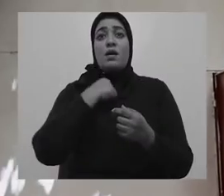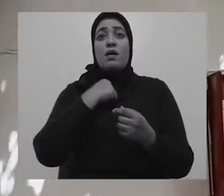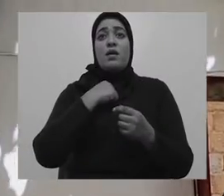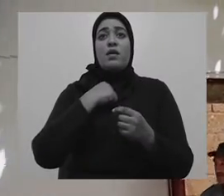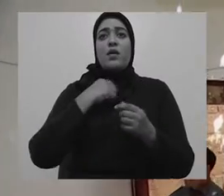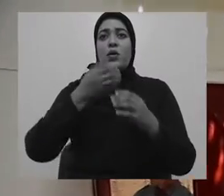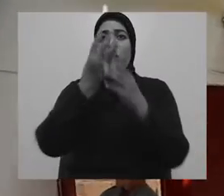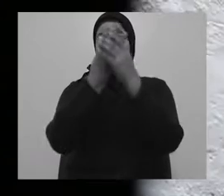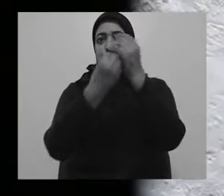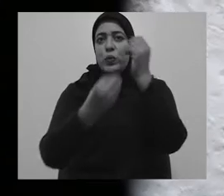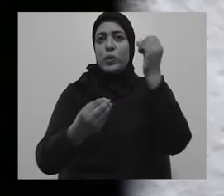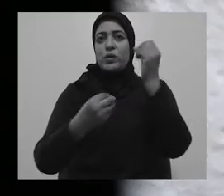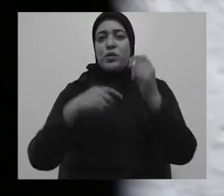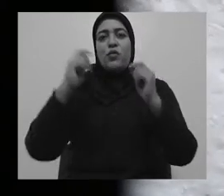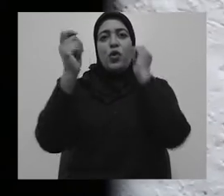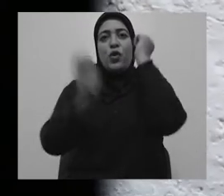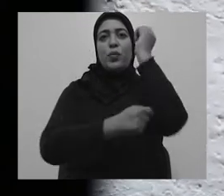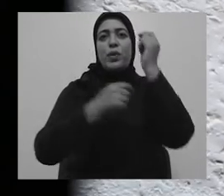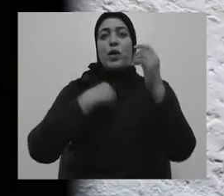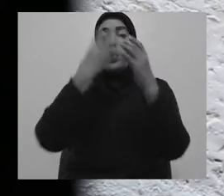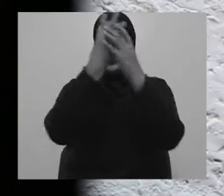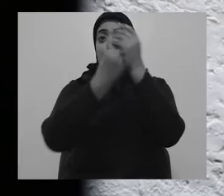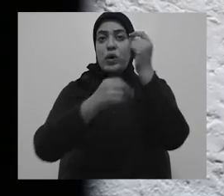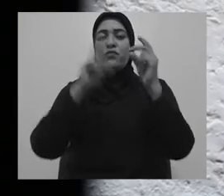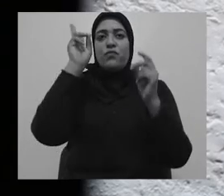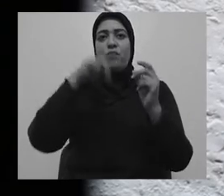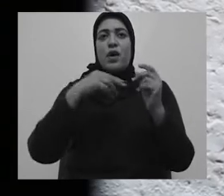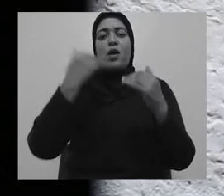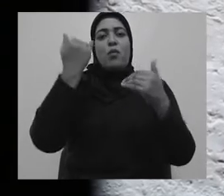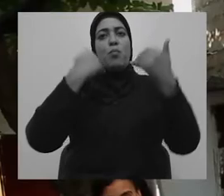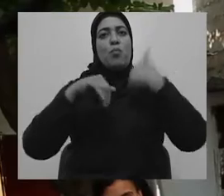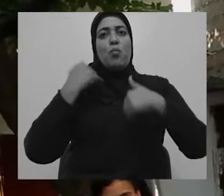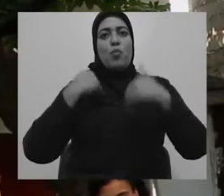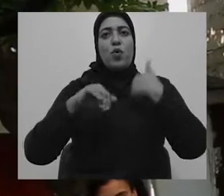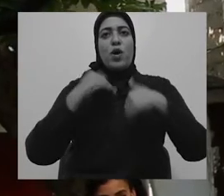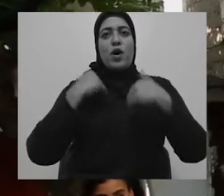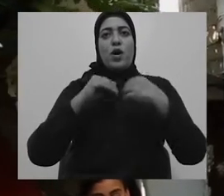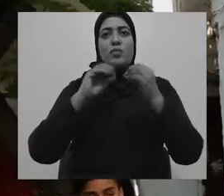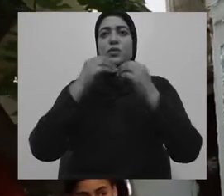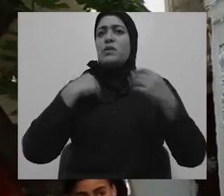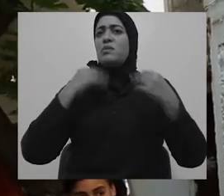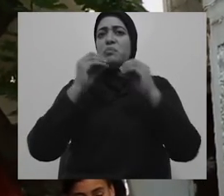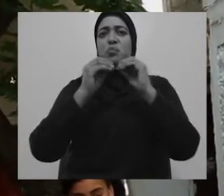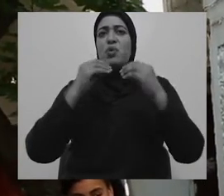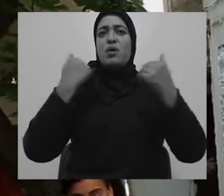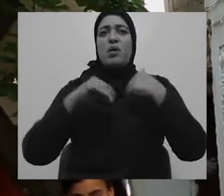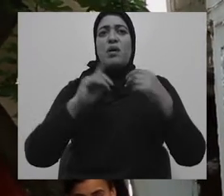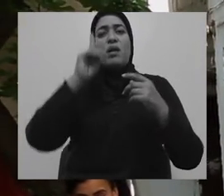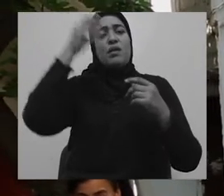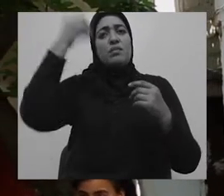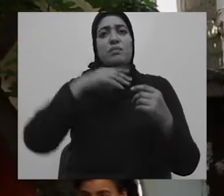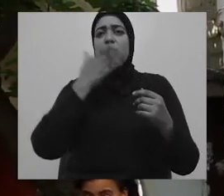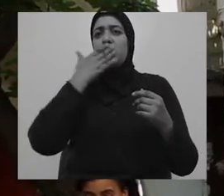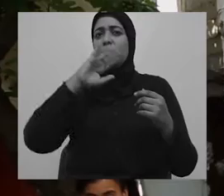Je suis dans le village de Takhlisht. Je suis né handicapé et cet handicap m'appartient. J'ai